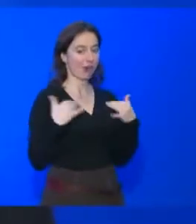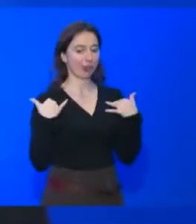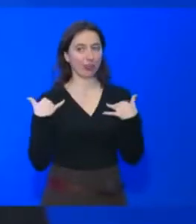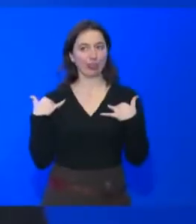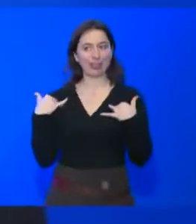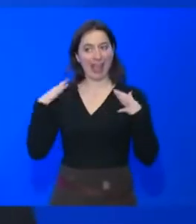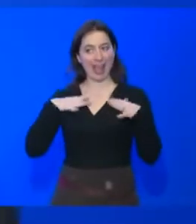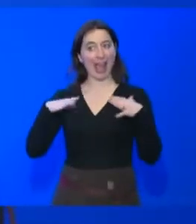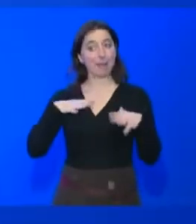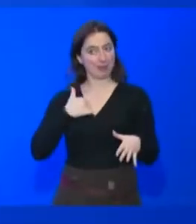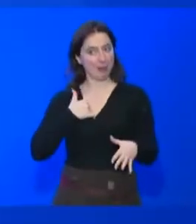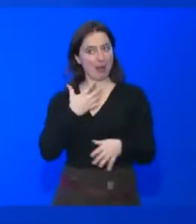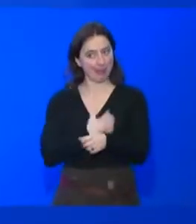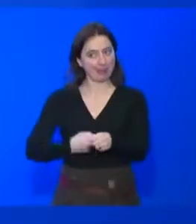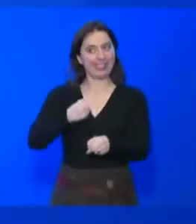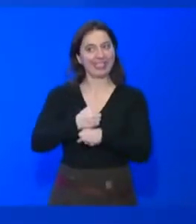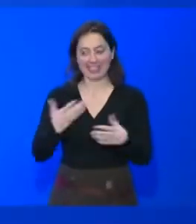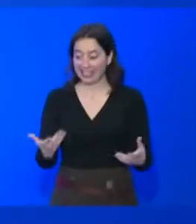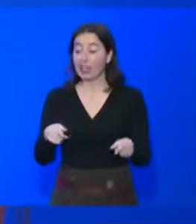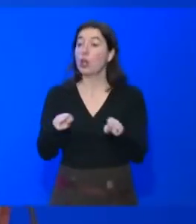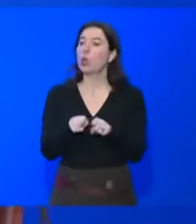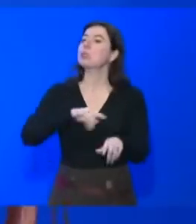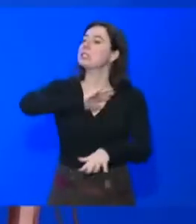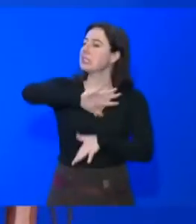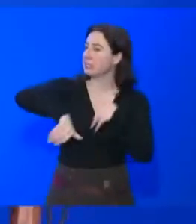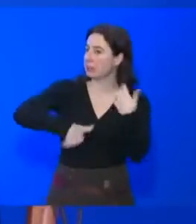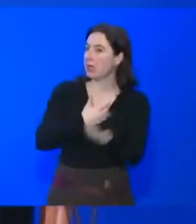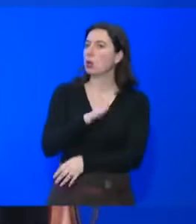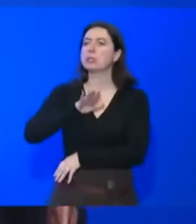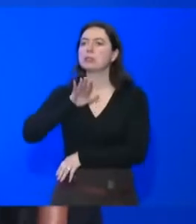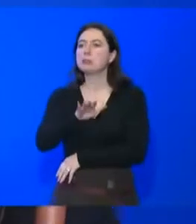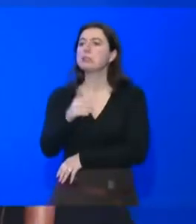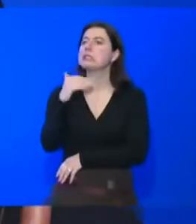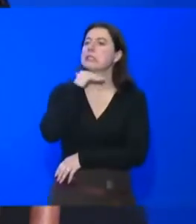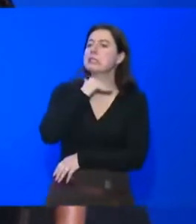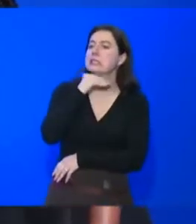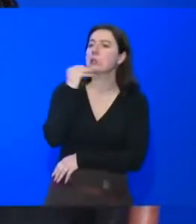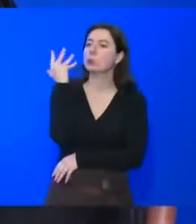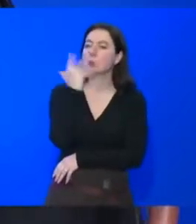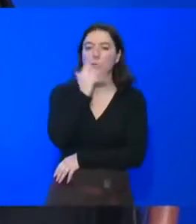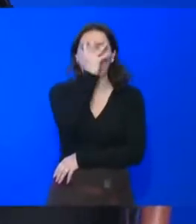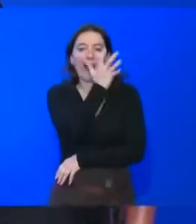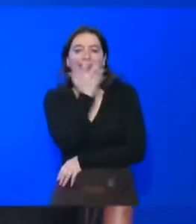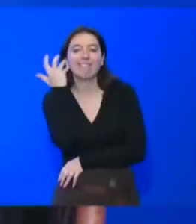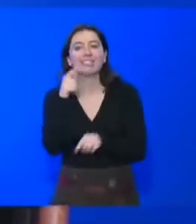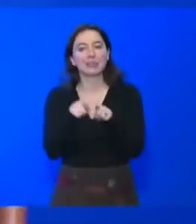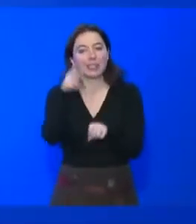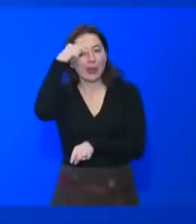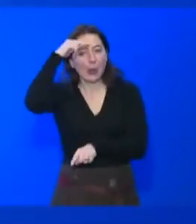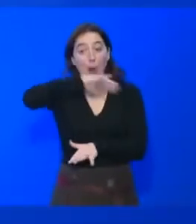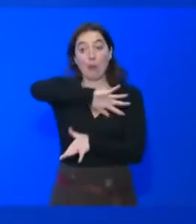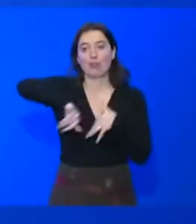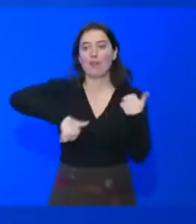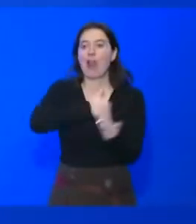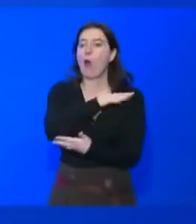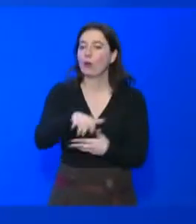N'est-ce pas ? Où je mélange les coloris africains avec les textures européennes pour faire un beau mixte de tout ce que je suis, tout ce que j'aime.